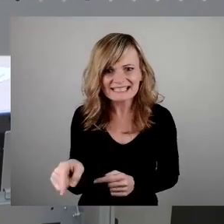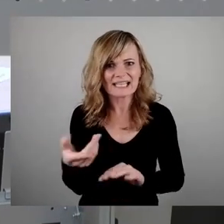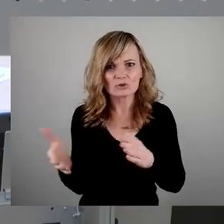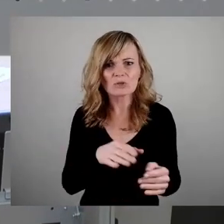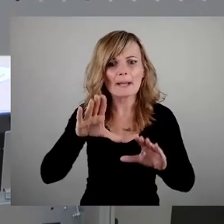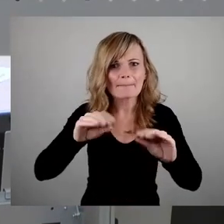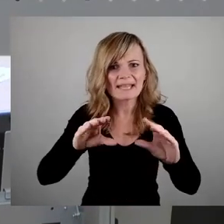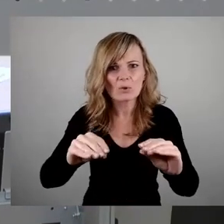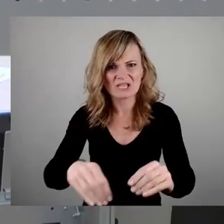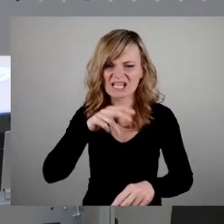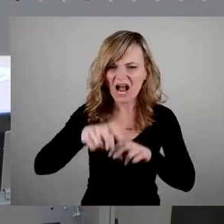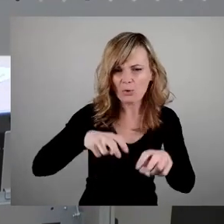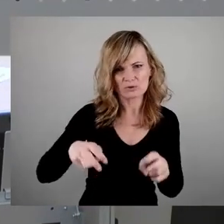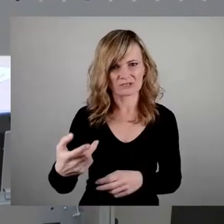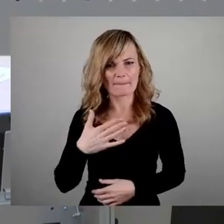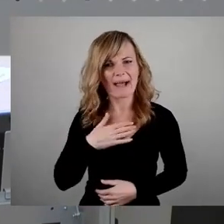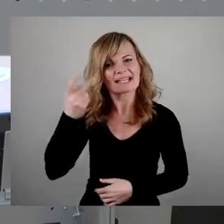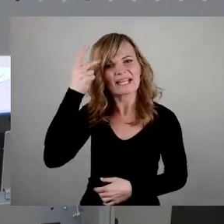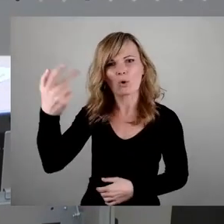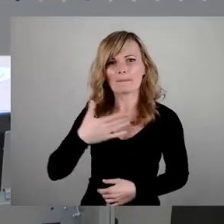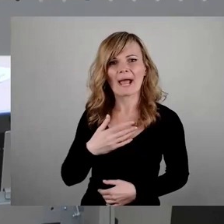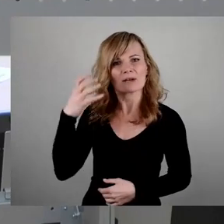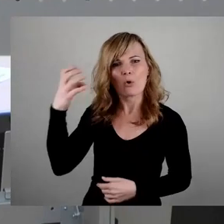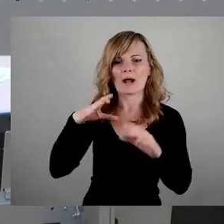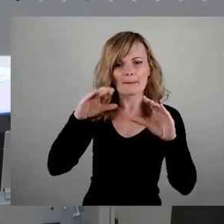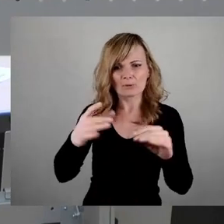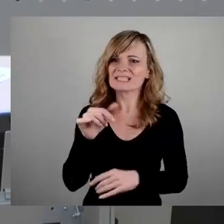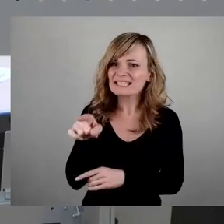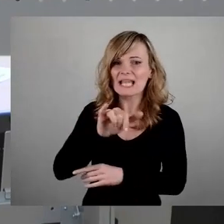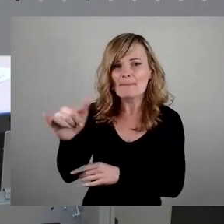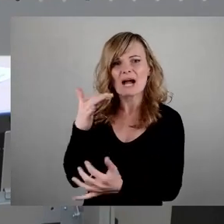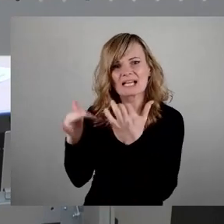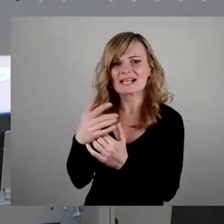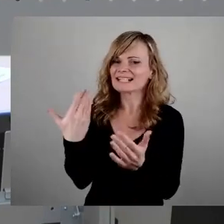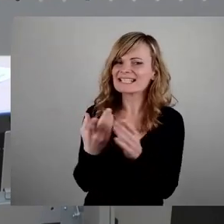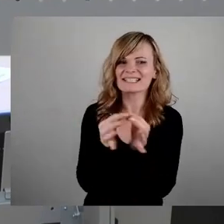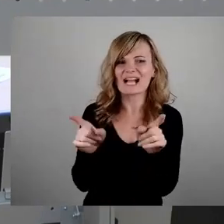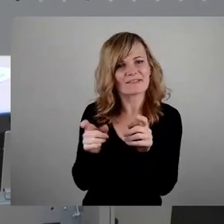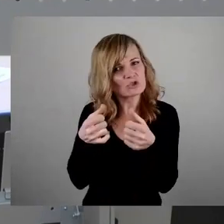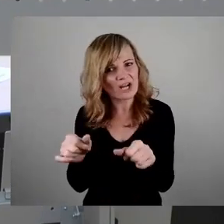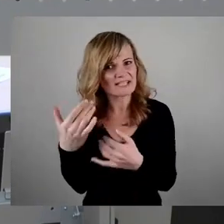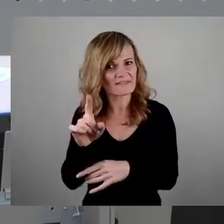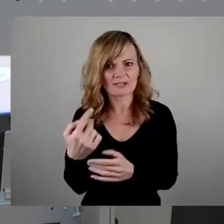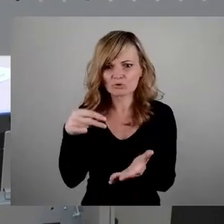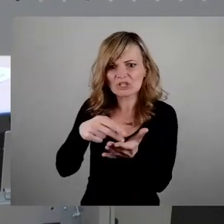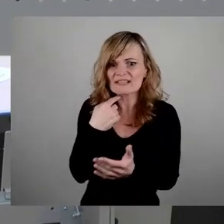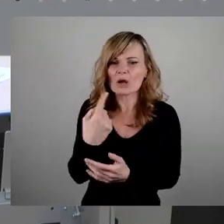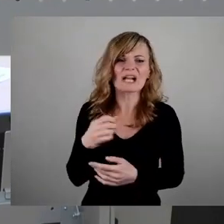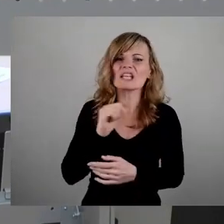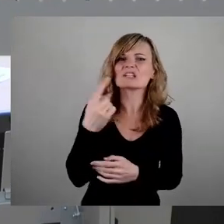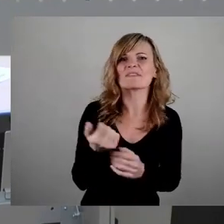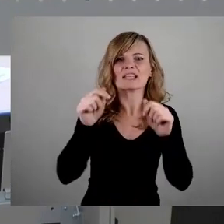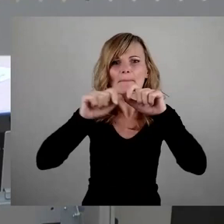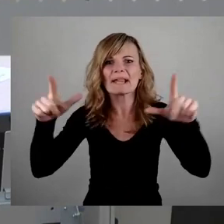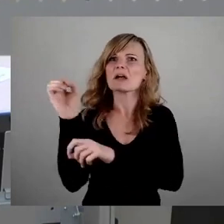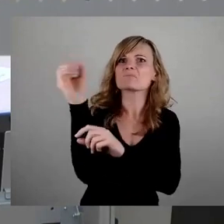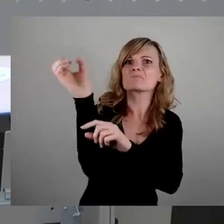benutzen meine Erinnerungen von meiner Großmutter, die mir immer gesagt hat, wie scheiße dieser Tag war, und stehen da und schmeißen irgendwelche Bilder an die Wand